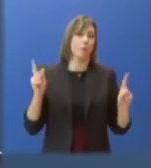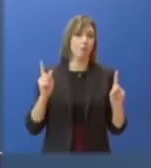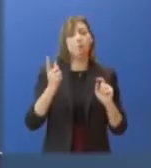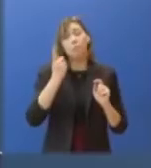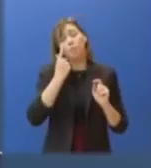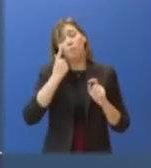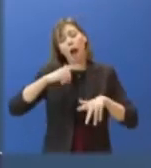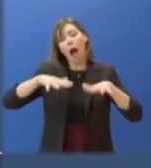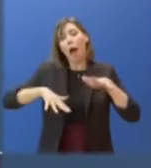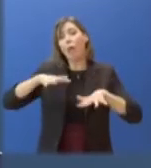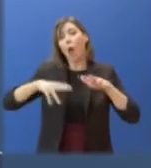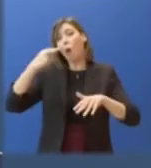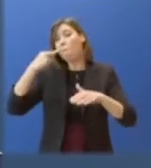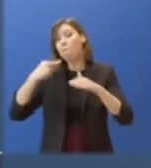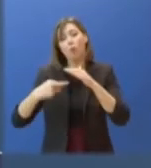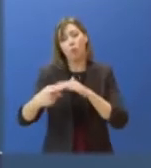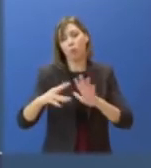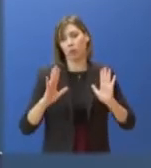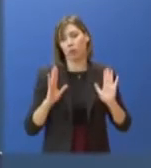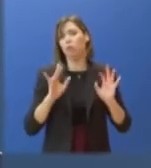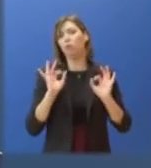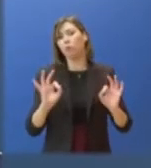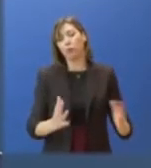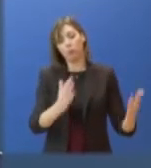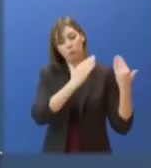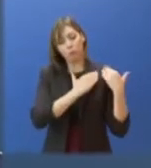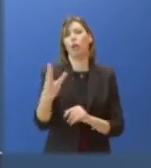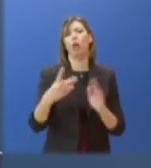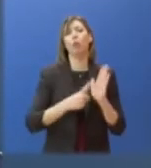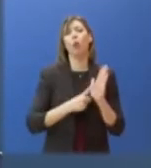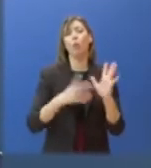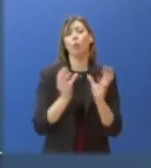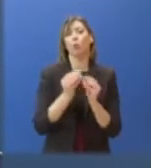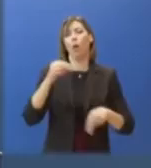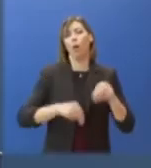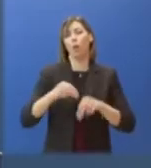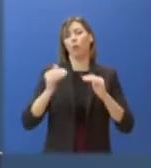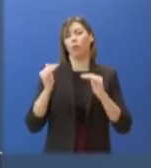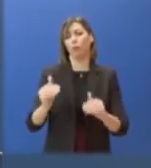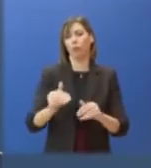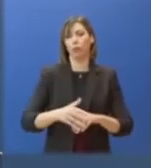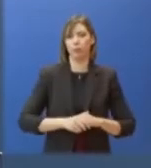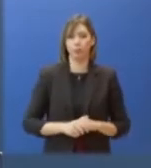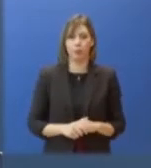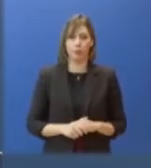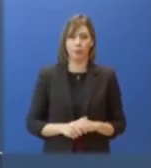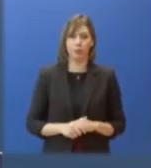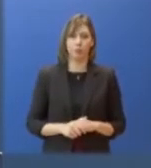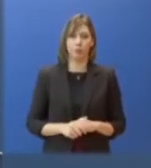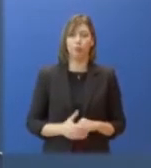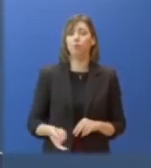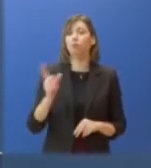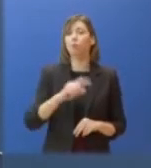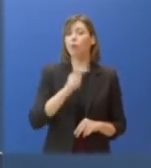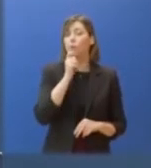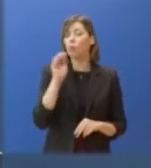προγνώσεις που υπάρχουν θα αξιολογηθεί από την πολιτική προστασία και η κυβέρνηση θα πάρει τις αποφάσεις της. Αναφερόμενος στην τηλεεκπαίδευση που εφαρμόζονται στα σχολεία